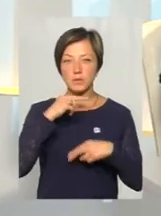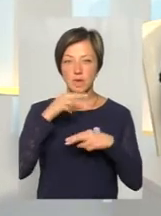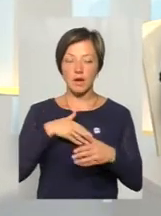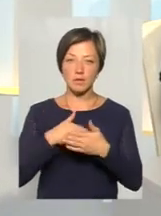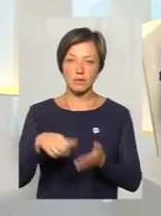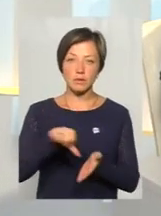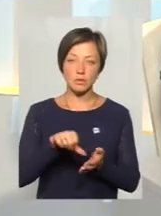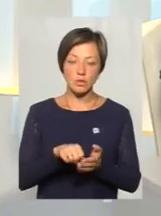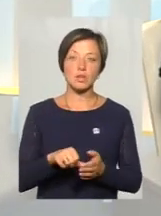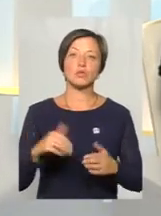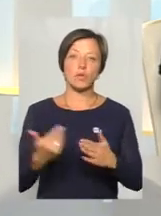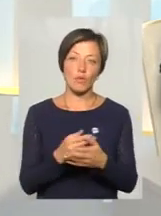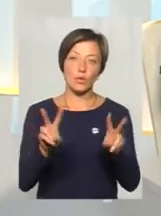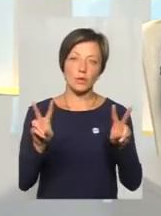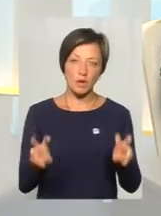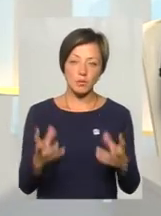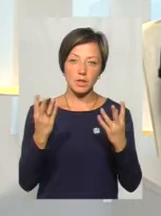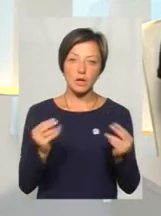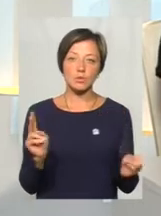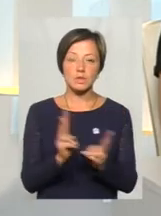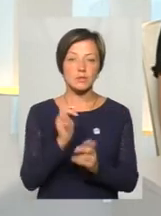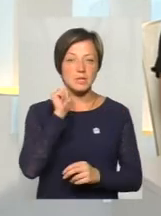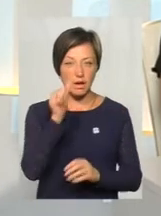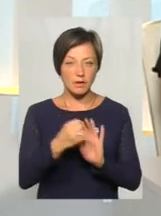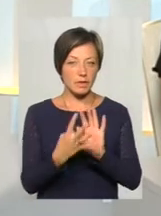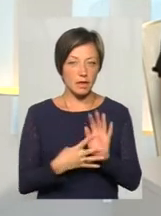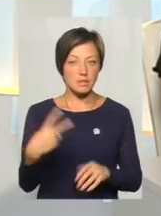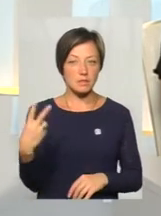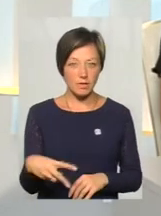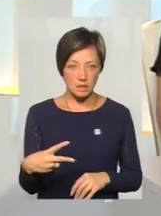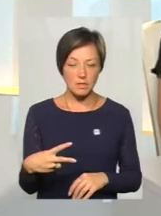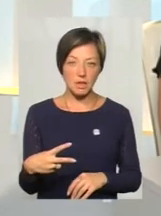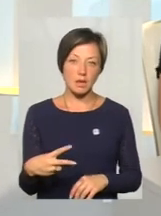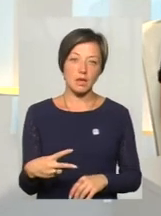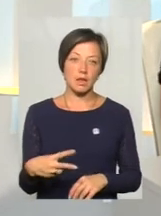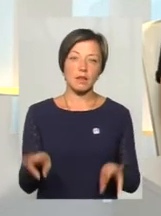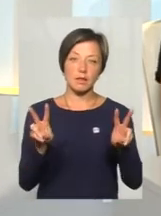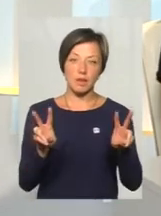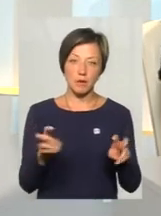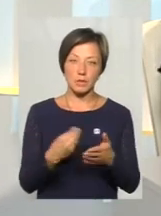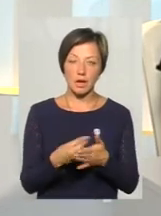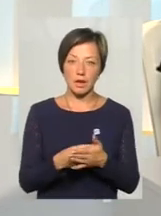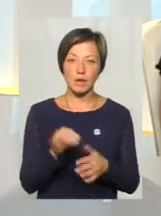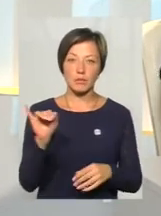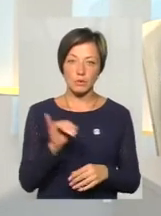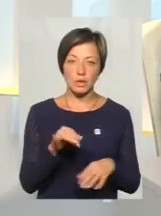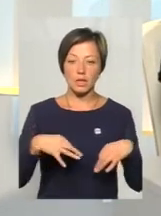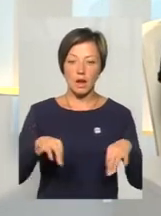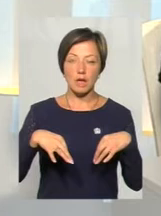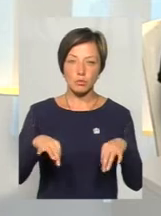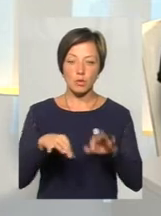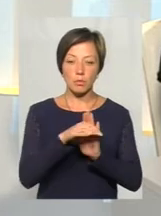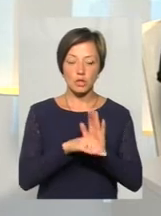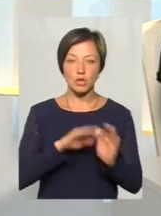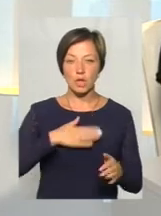активність і за увагу. новою темою дня зустрінемося завтра о 19.20, а тему тарифу і транспортної